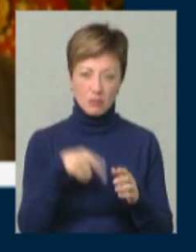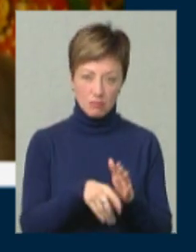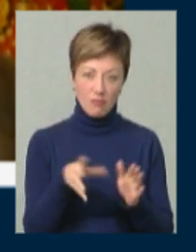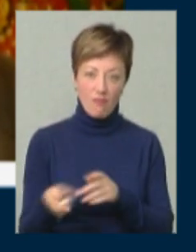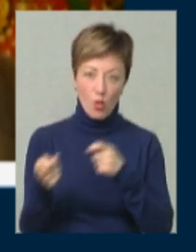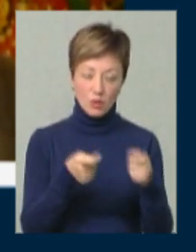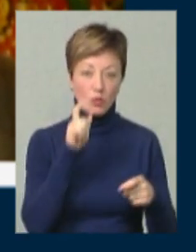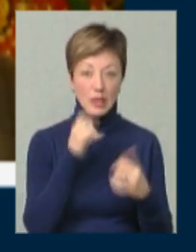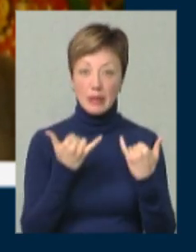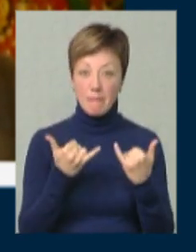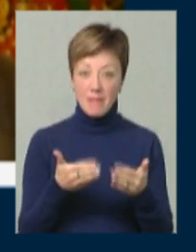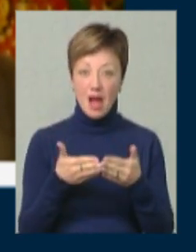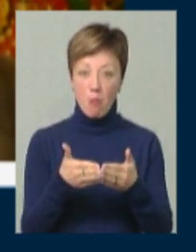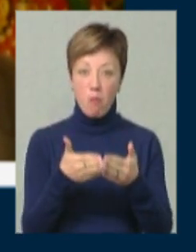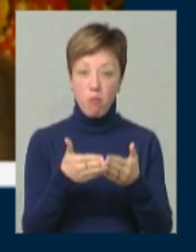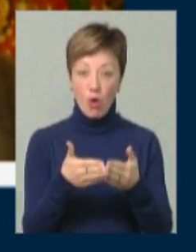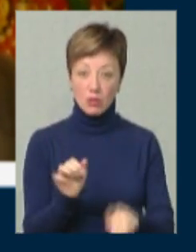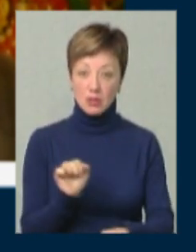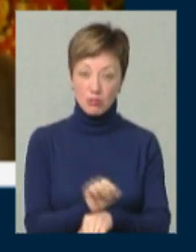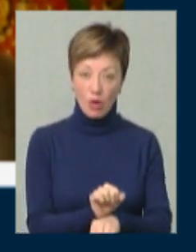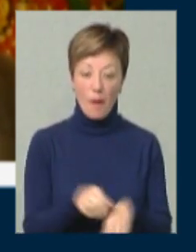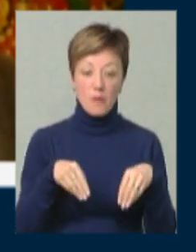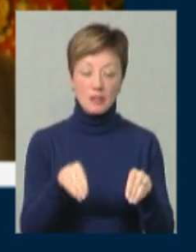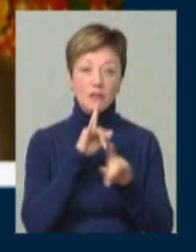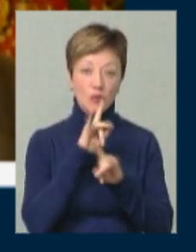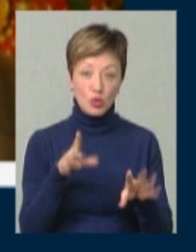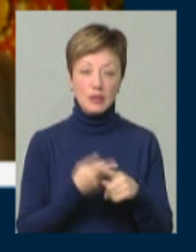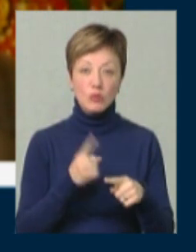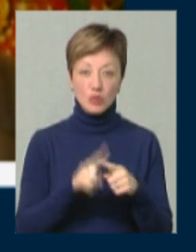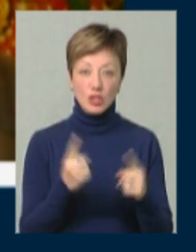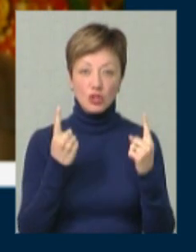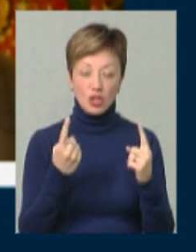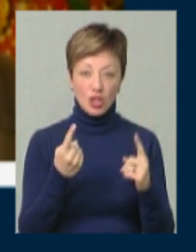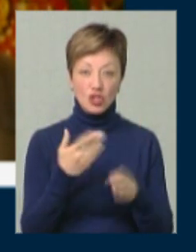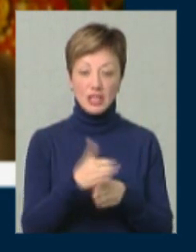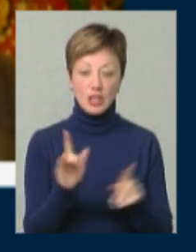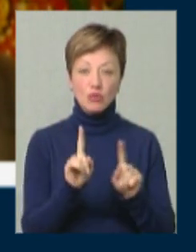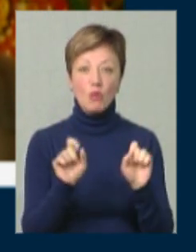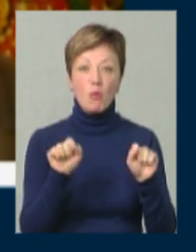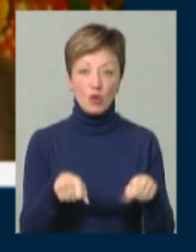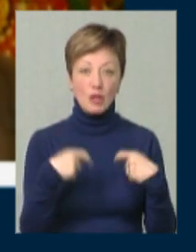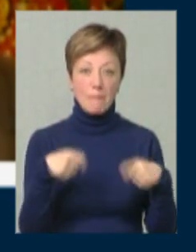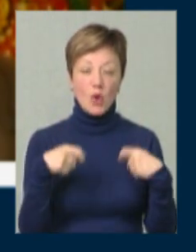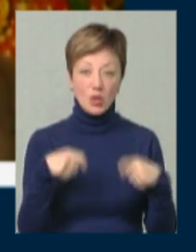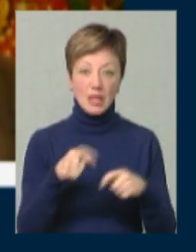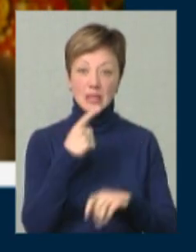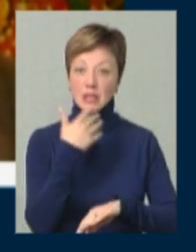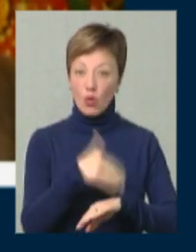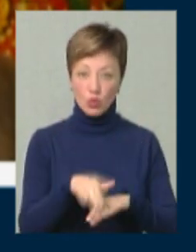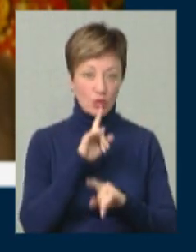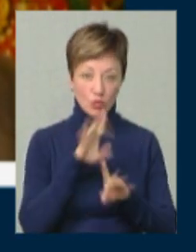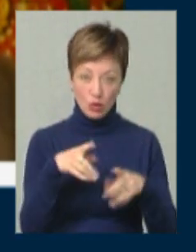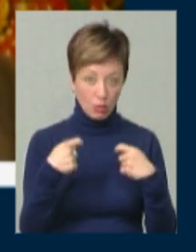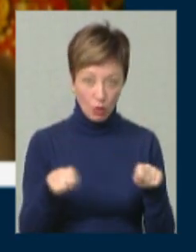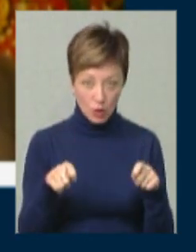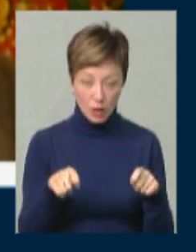Україну. Тепер порти заблоковані, посівів не буде, і тому значна частина того, що можна продати за кордон, не буде